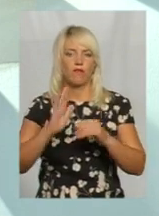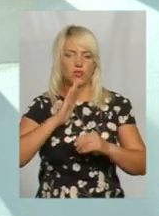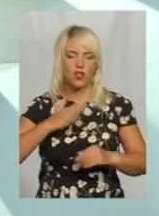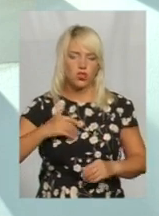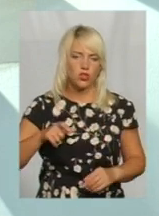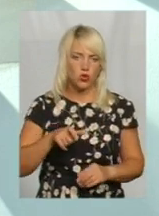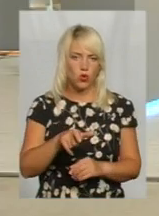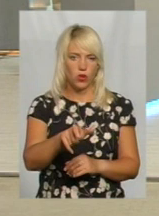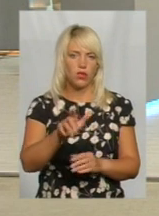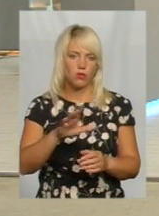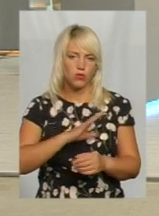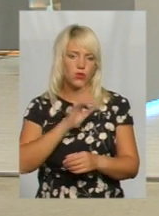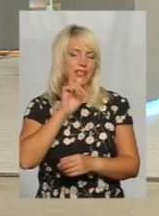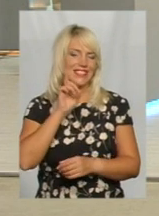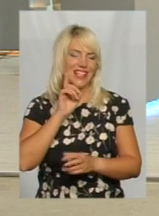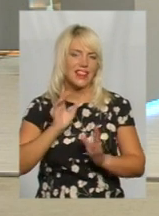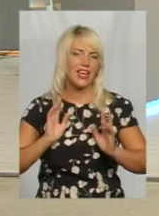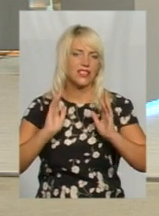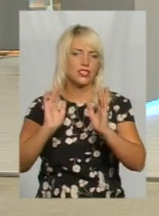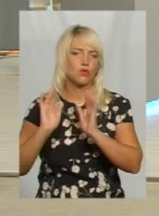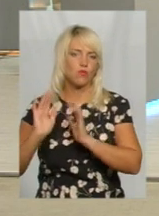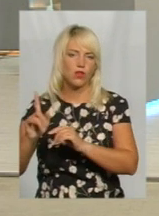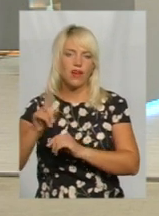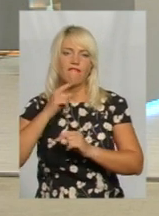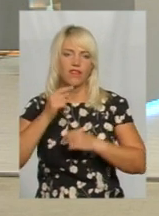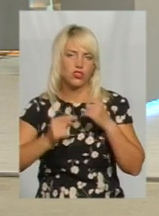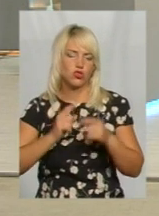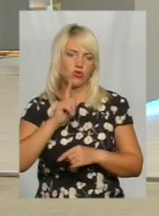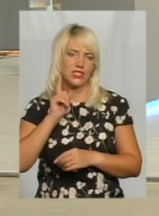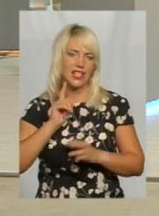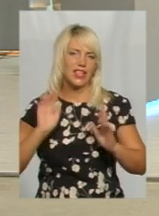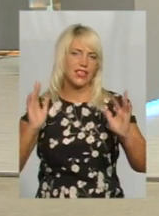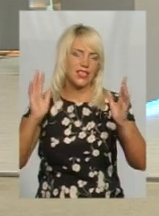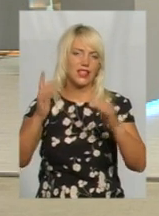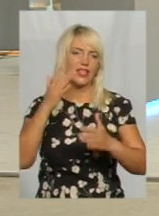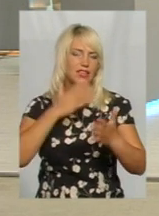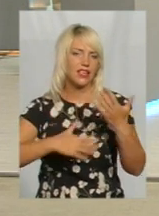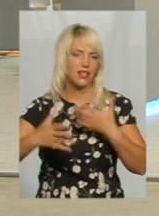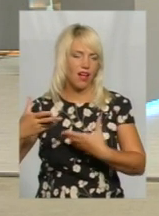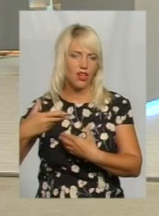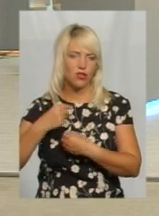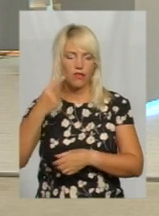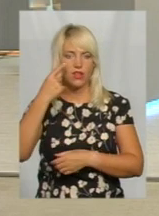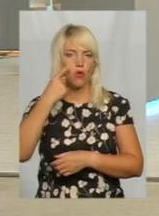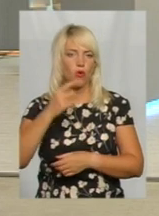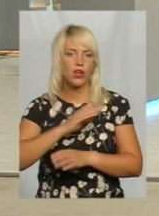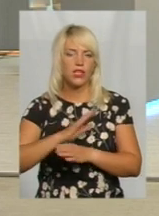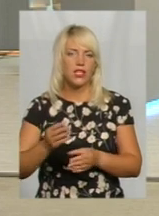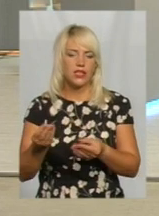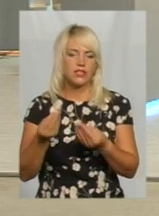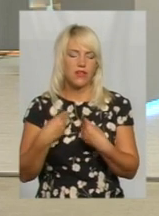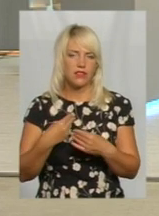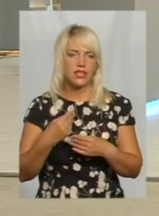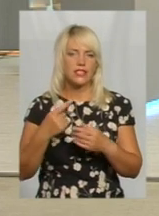шляхів також були зелені смуги, і вічно зелені, і зеленіли, і радували око, але не створювали нам загрози